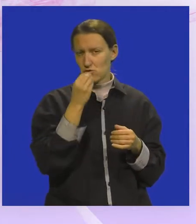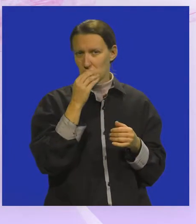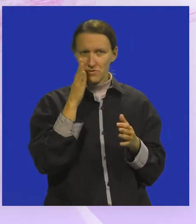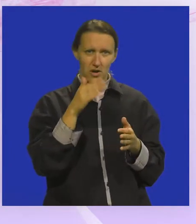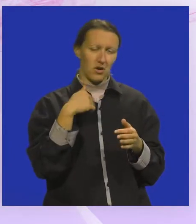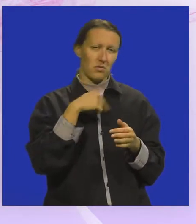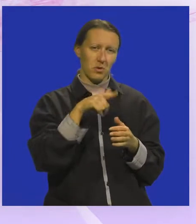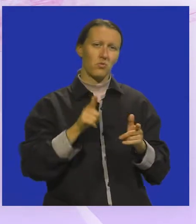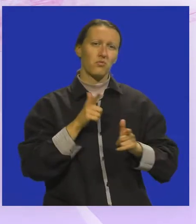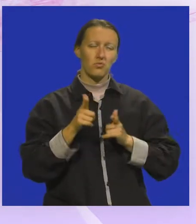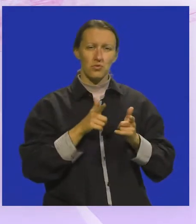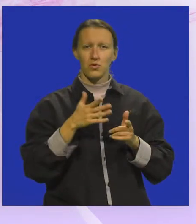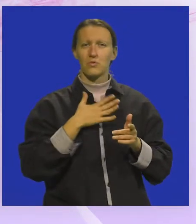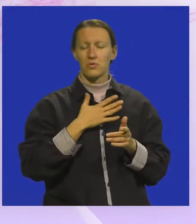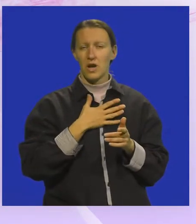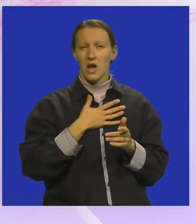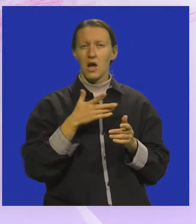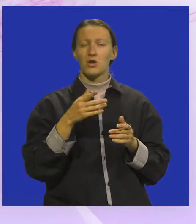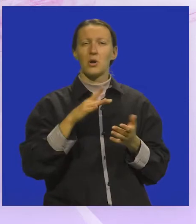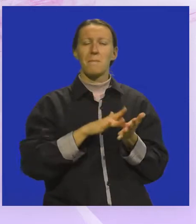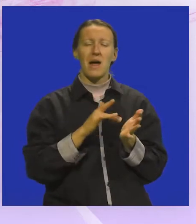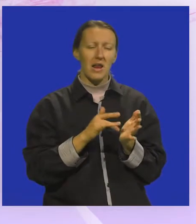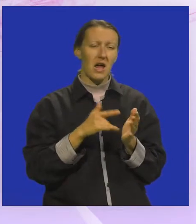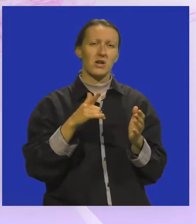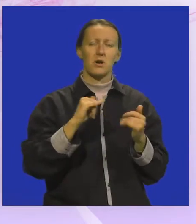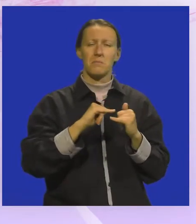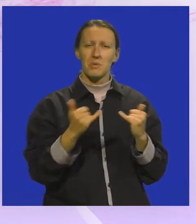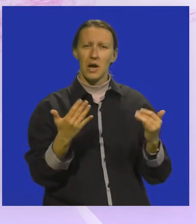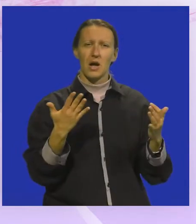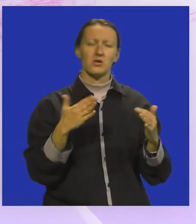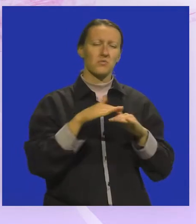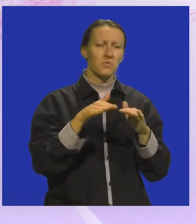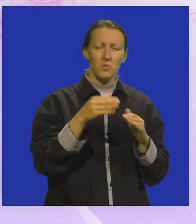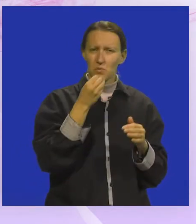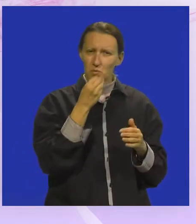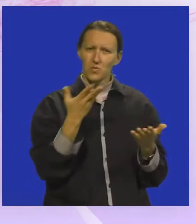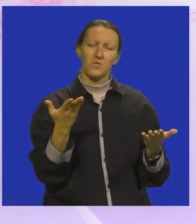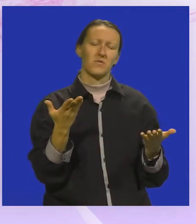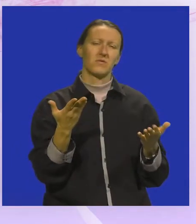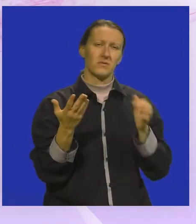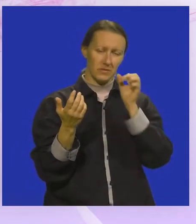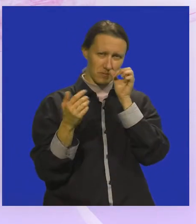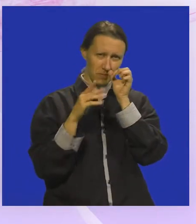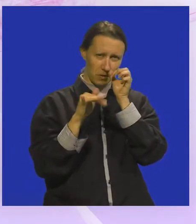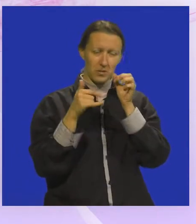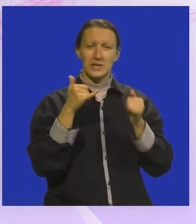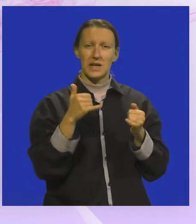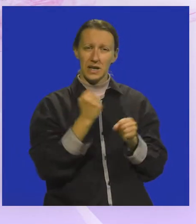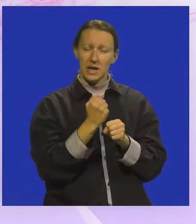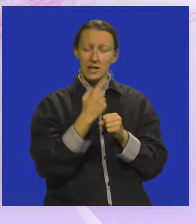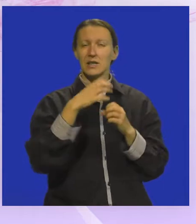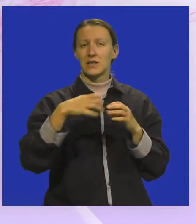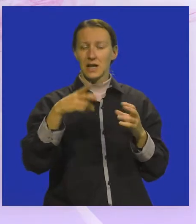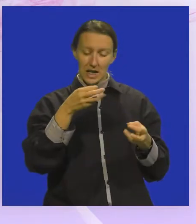vjerojatno uživamo u našim mineštrama, u pašti, u morskim plodovima i tako dalje, tako da se sad radi i